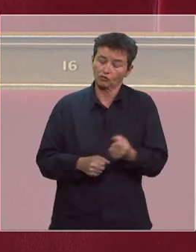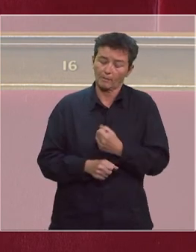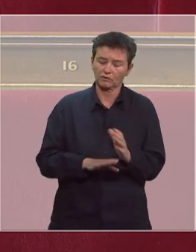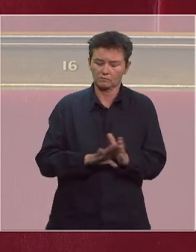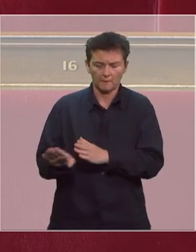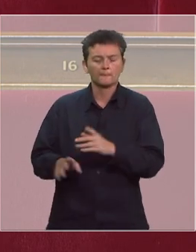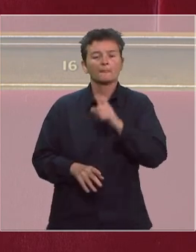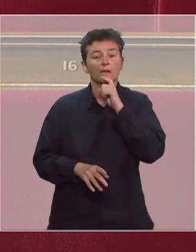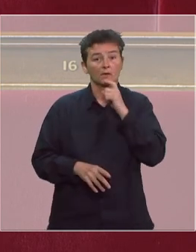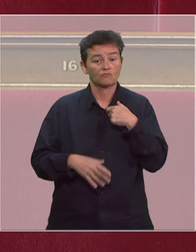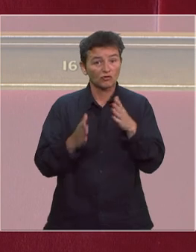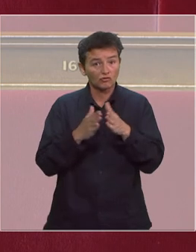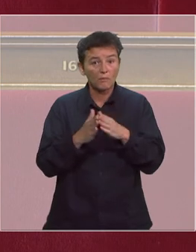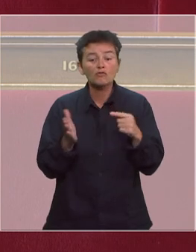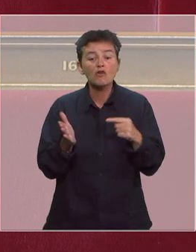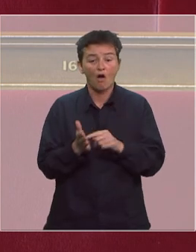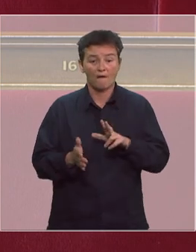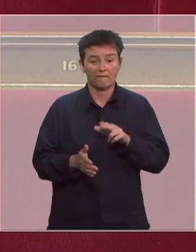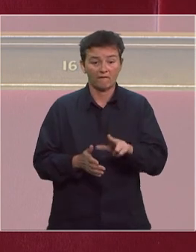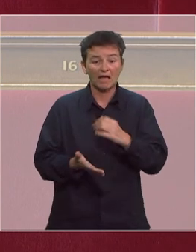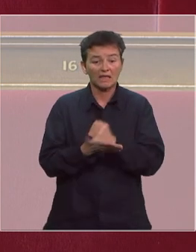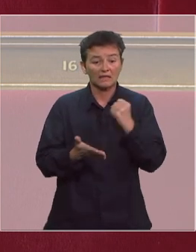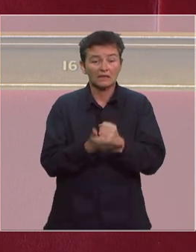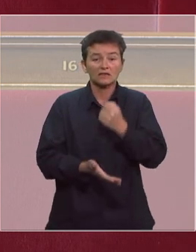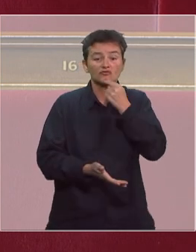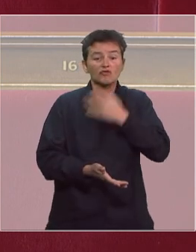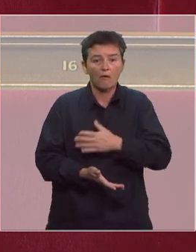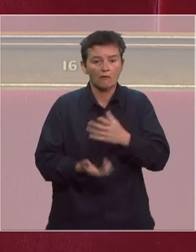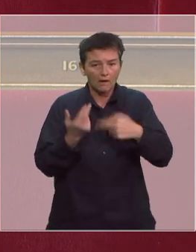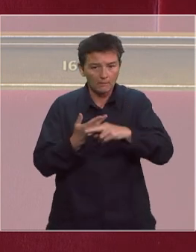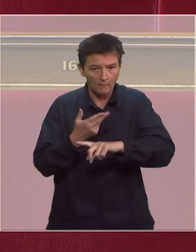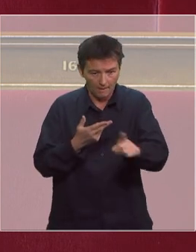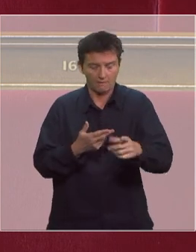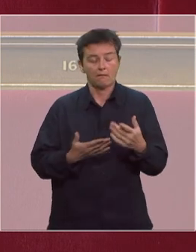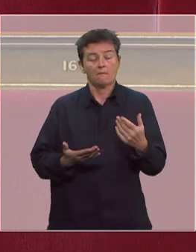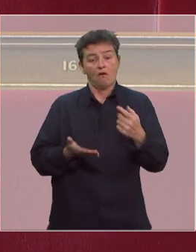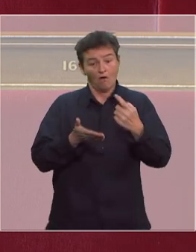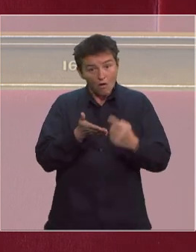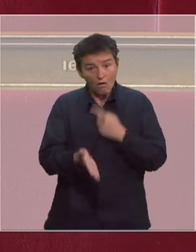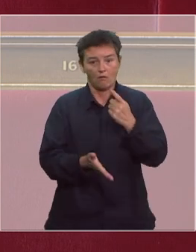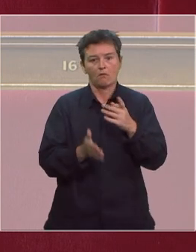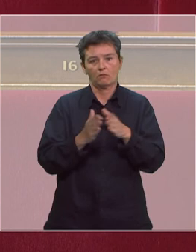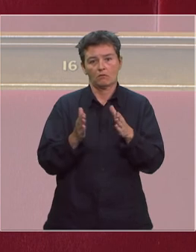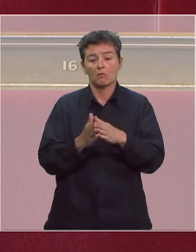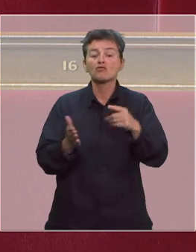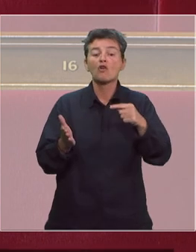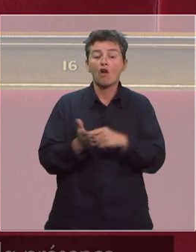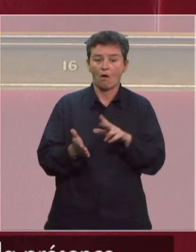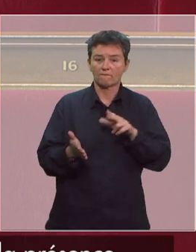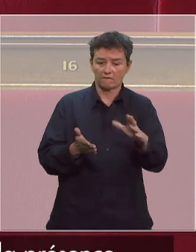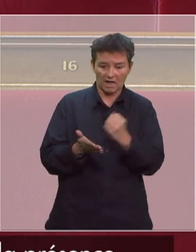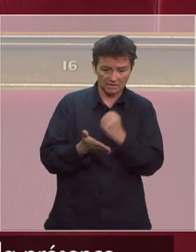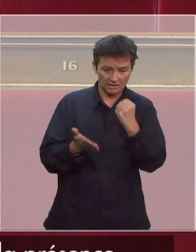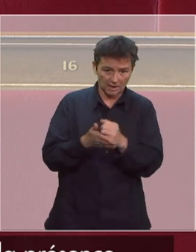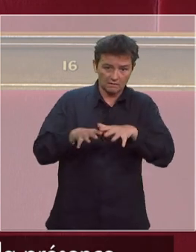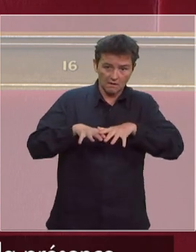tout à l'heure quand la sérologie serait disponible. Vous ne m'avez pas répondu. Je vous redemande maintenant quand les tests vont être